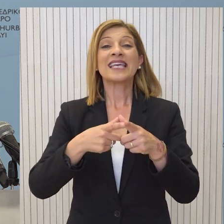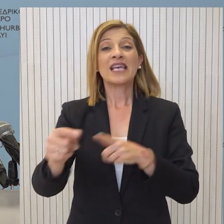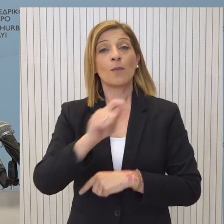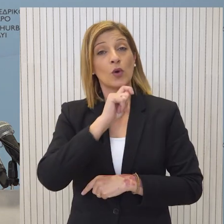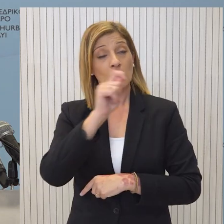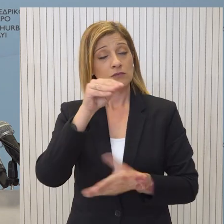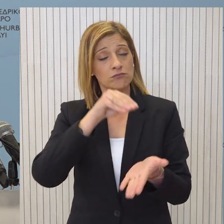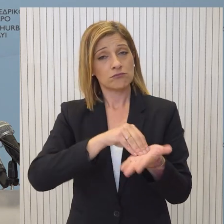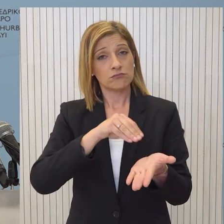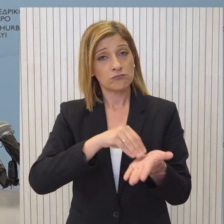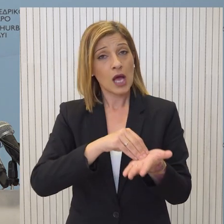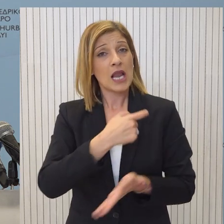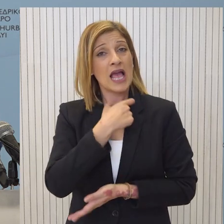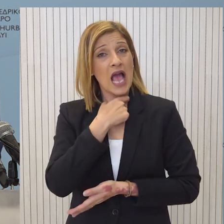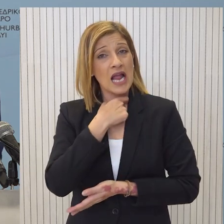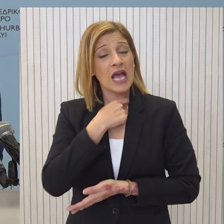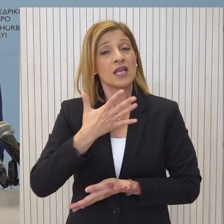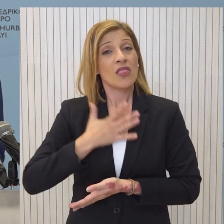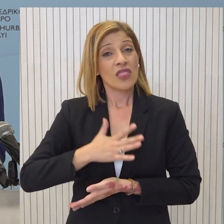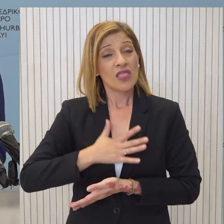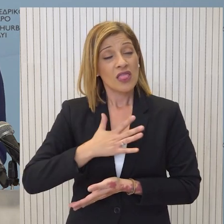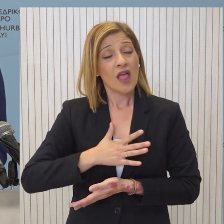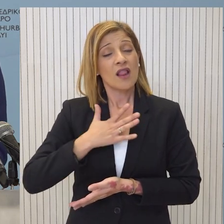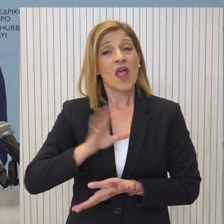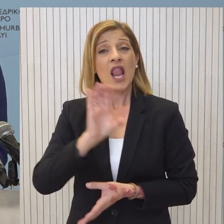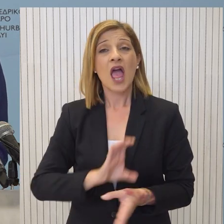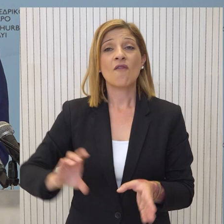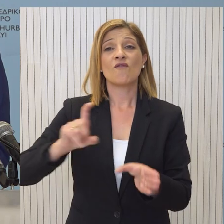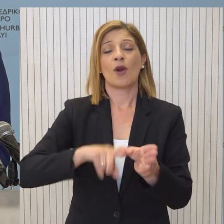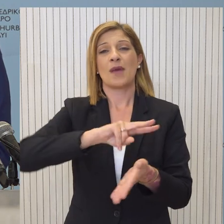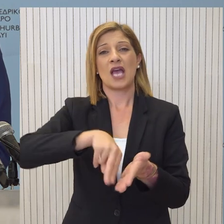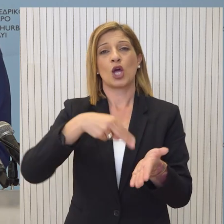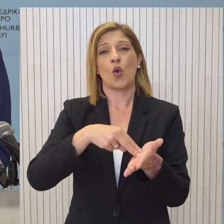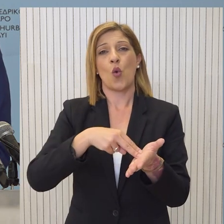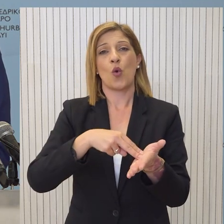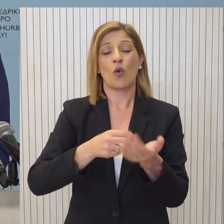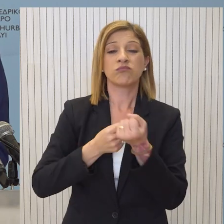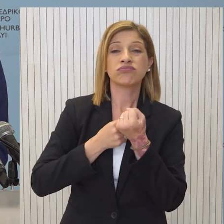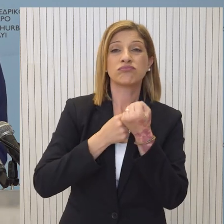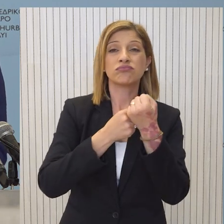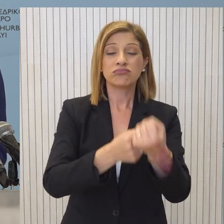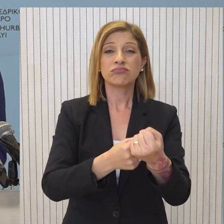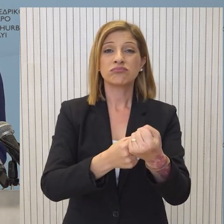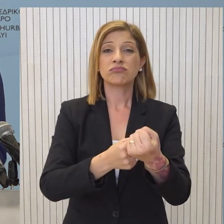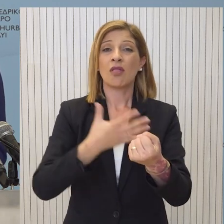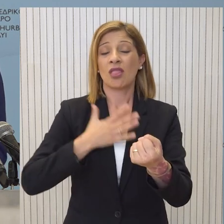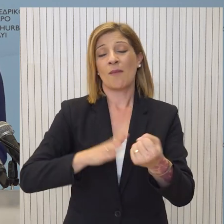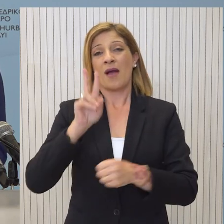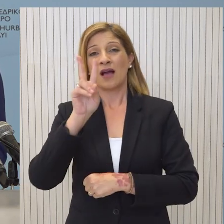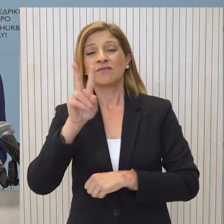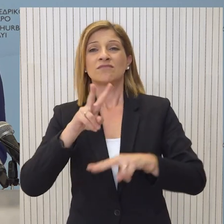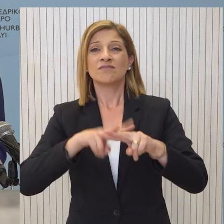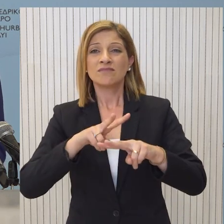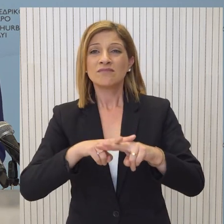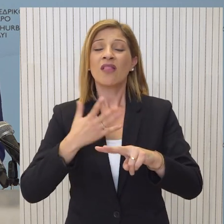υπογραμμίσει για άλλη μια φορά την ανάγκη να υπάρξει ουσιαστική εμπλοκή της Ευρωπαϊκής Ένωσης προς αναβίωση της πολιτικής διαδικασίας στο Μεσανατολικό,